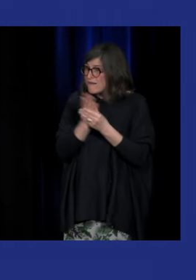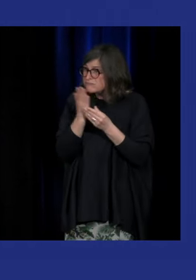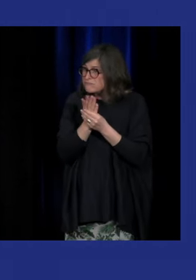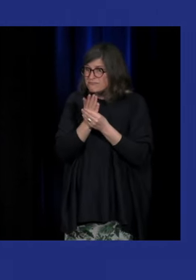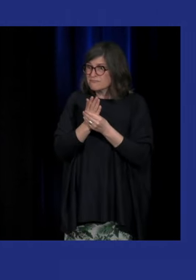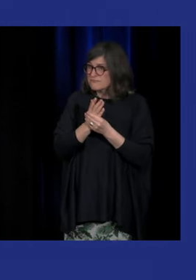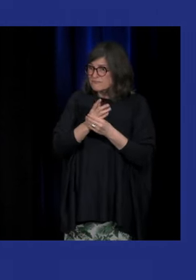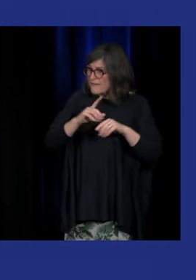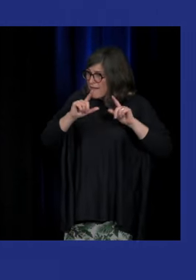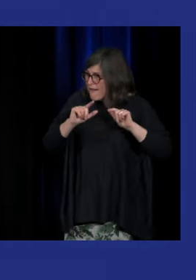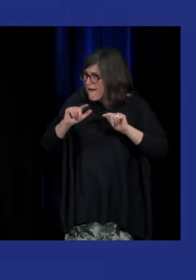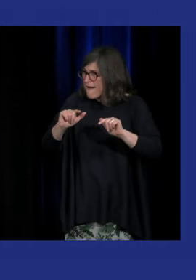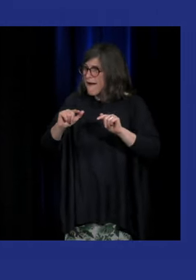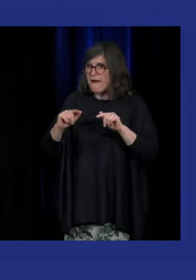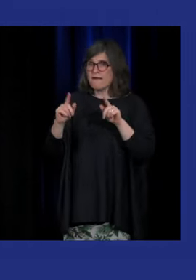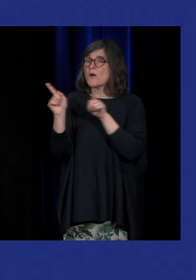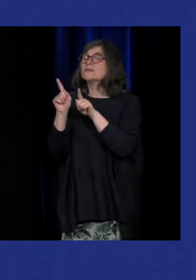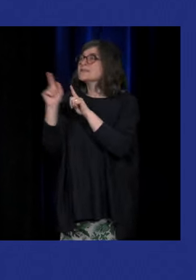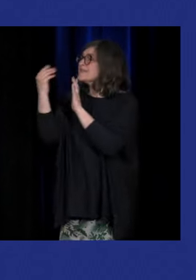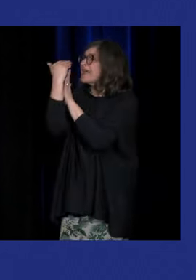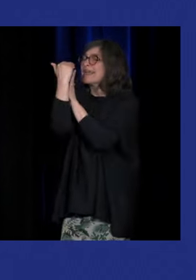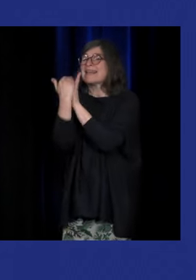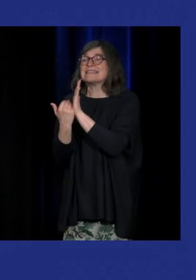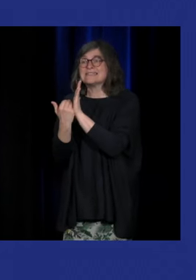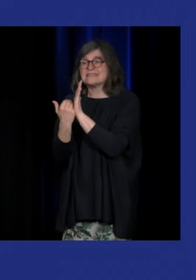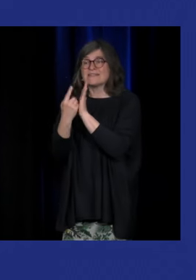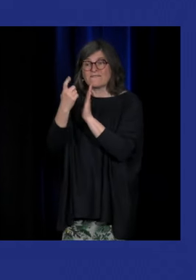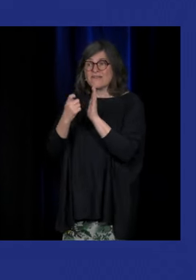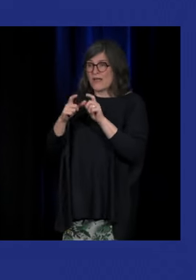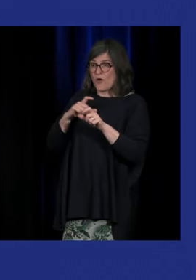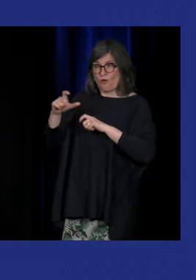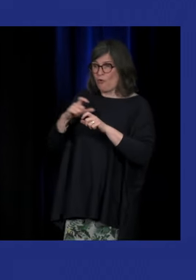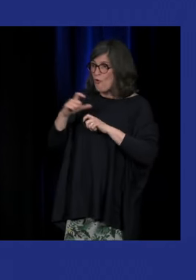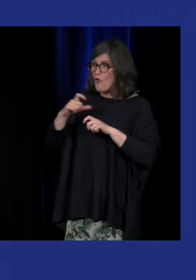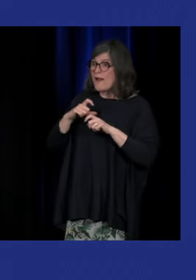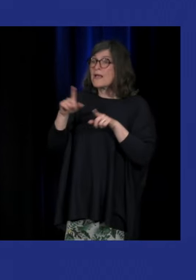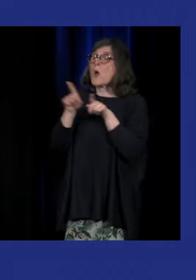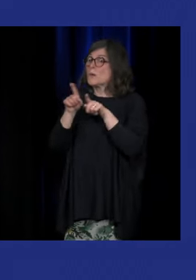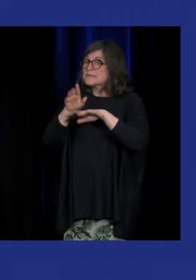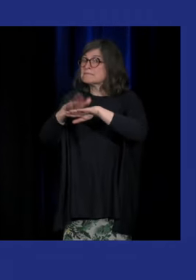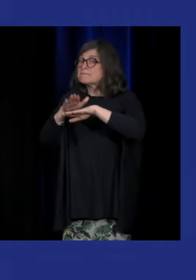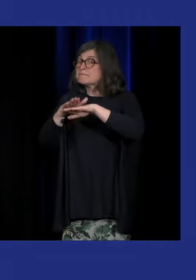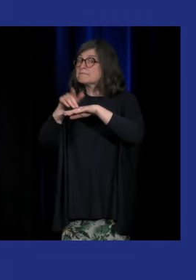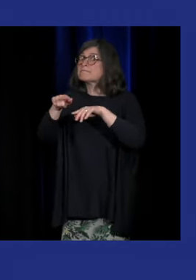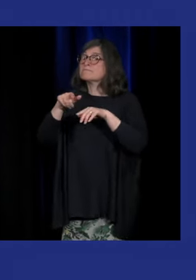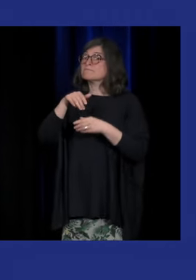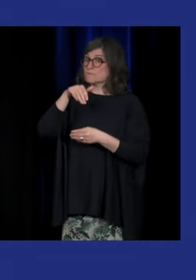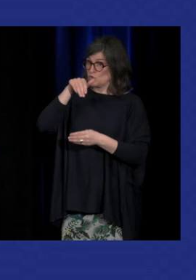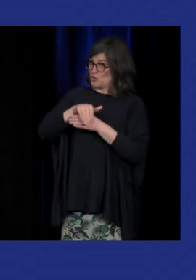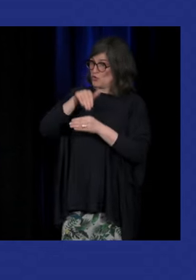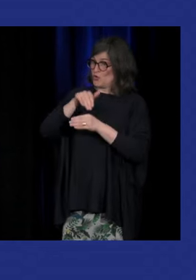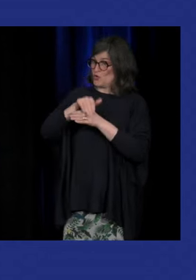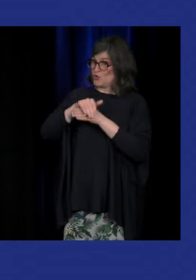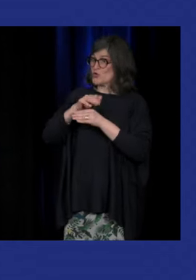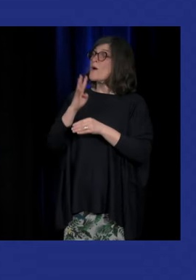handicap ainsi que la bibliographie qui a été élaborée par mes collègues je voulais vous dire que vous pourrez revoir cette table ronde dans quelques